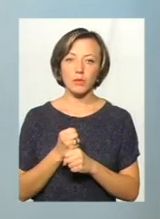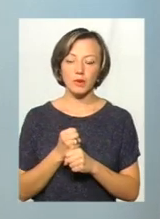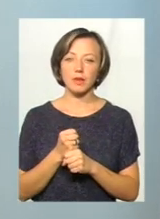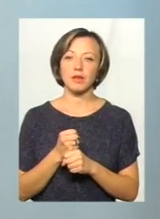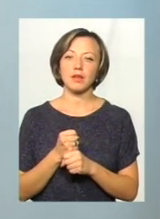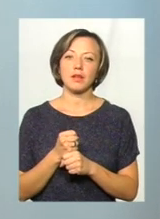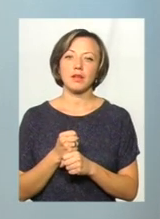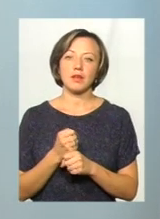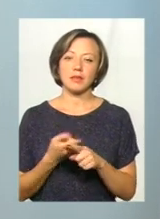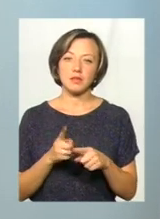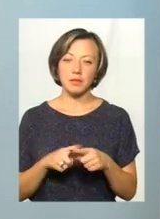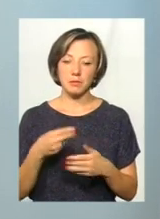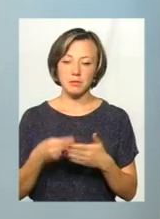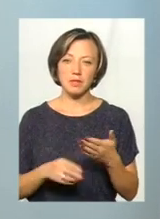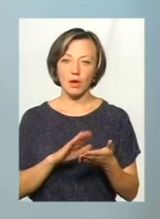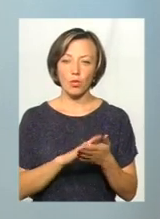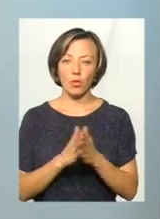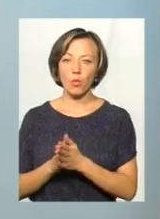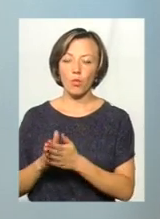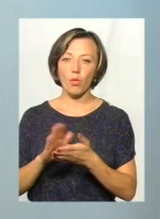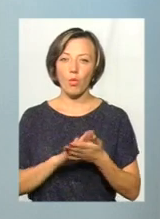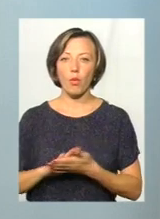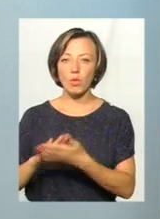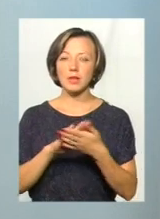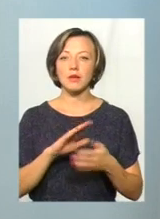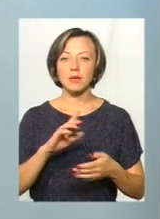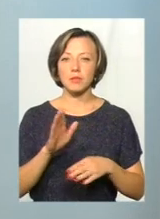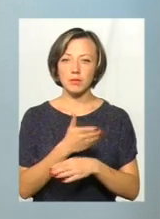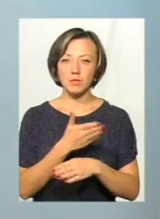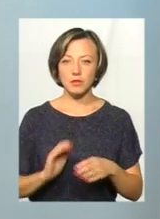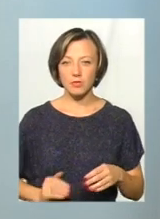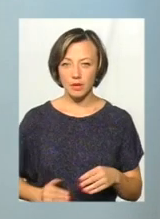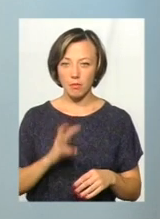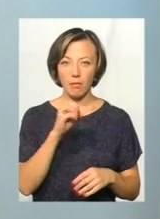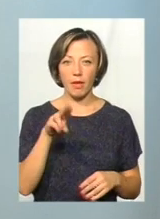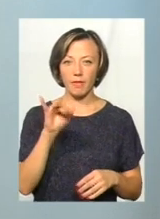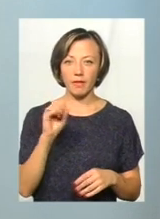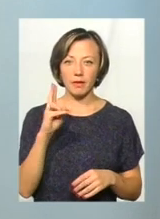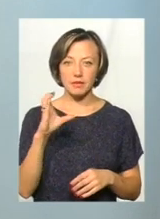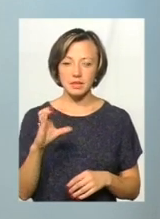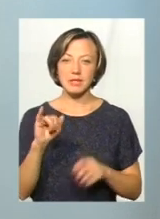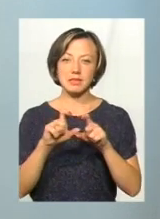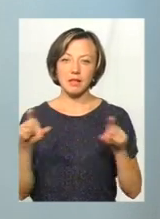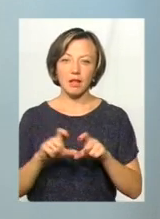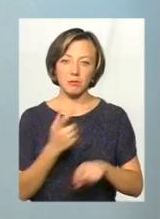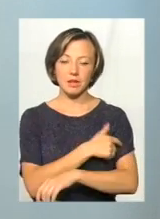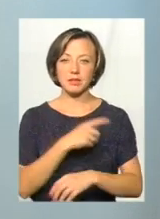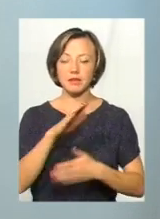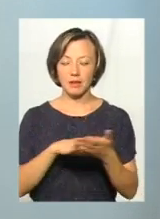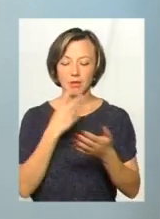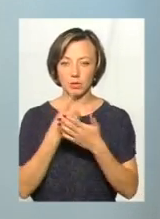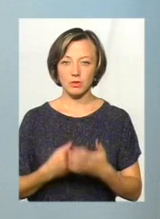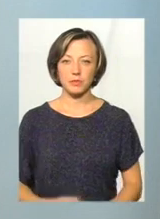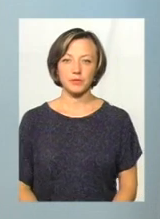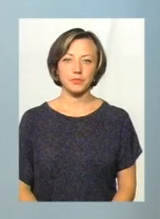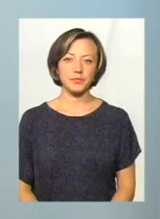відбулося підписання угоди між медиксом і закладами медицини Івано-Франківщини. Прошу режисера